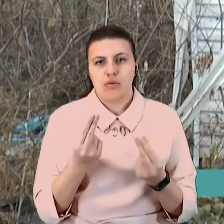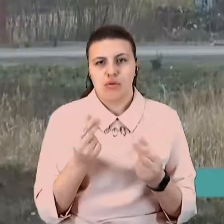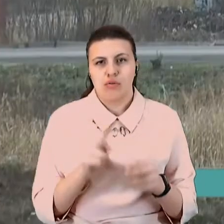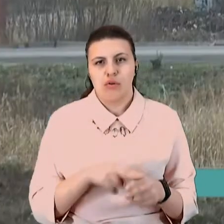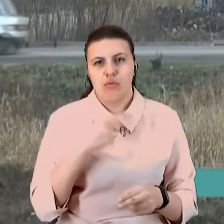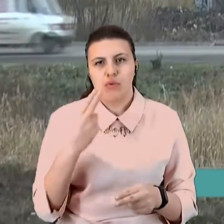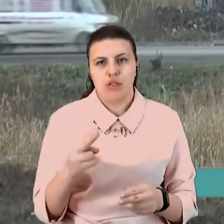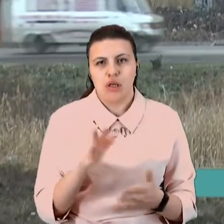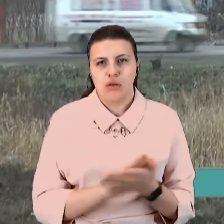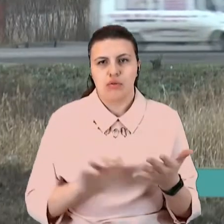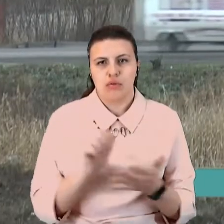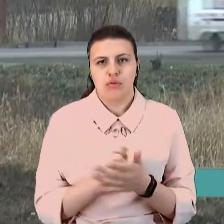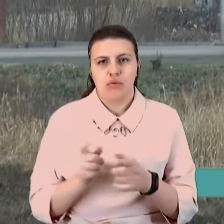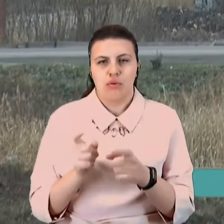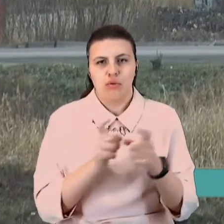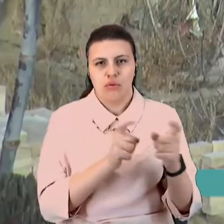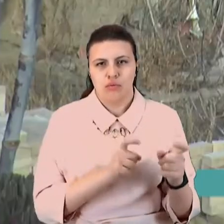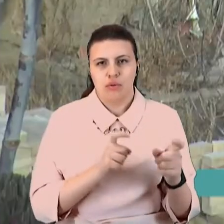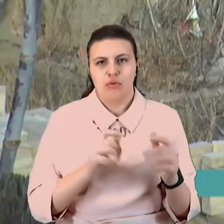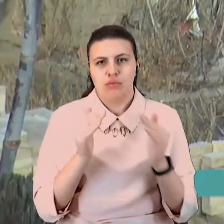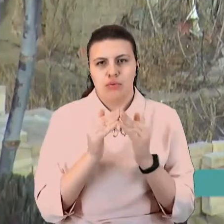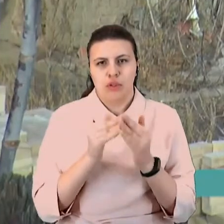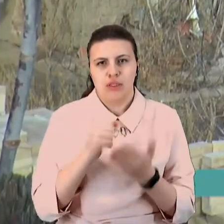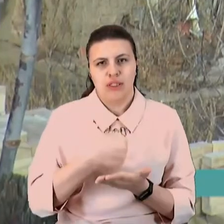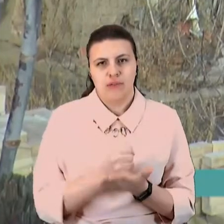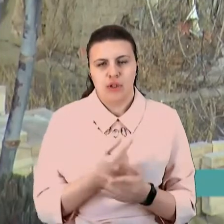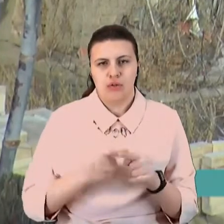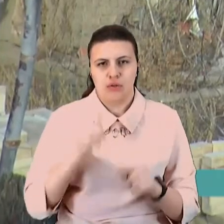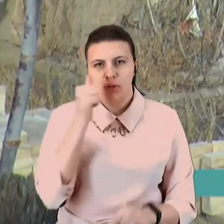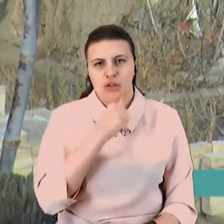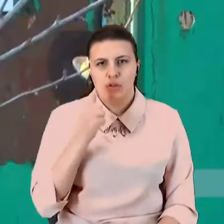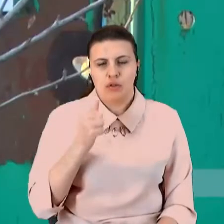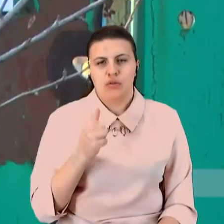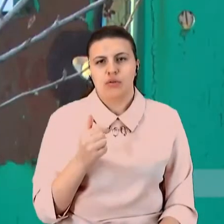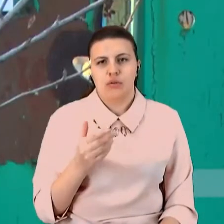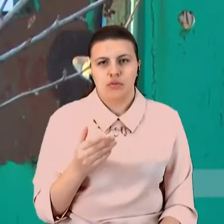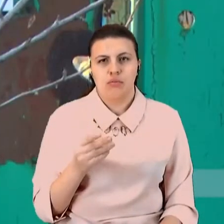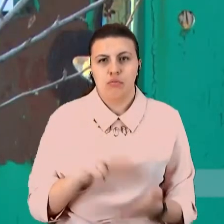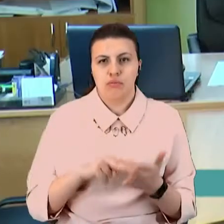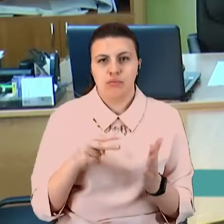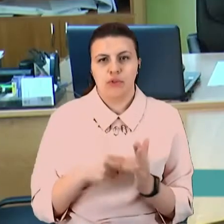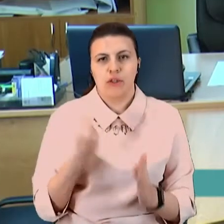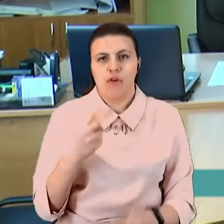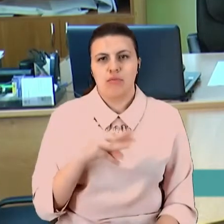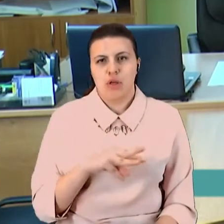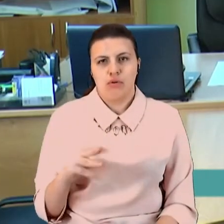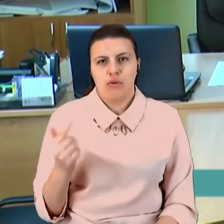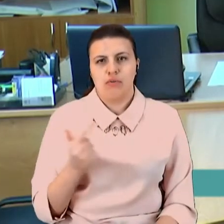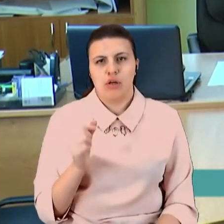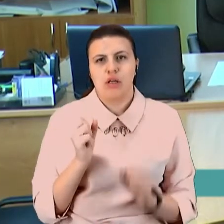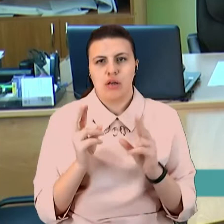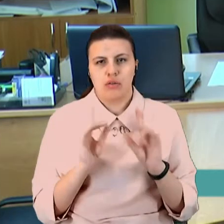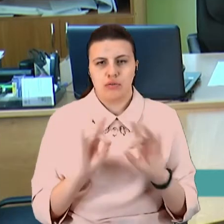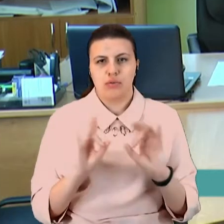будинки затвердили цьогоріч у вересні. На компенсацію в державному бюджеті передбачено 20 мільйонів гривень. Як розповів Євгену